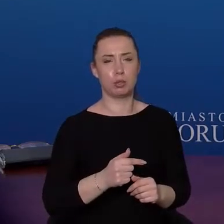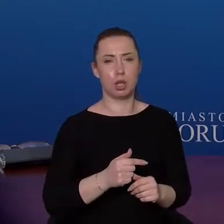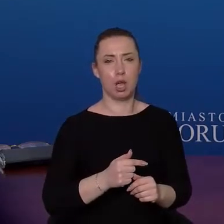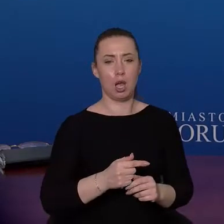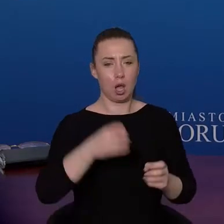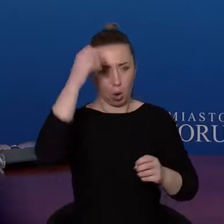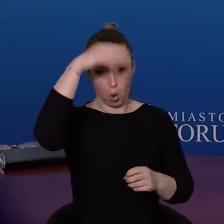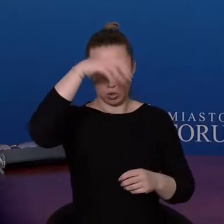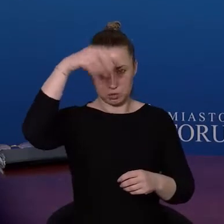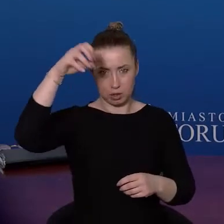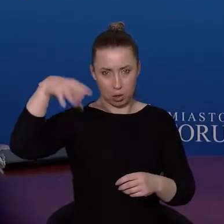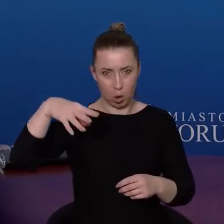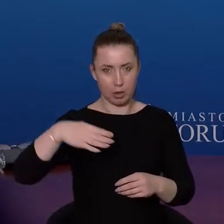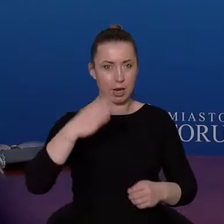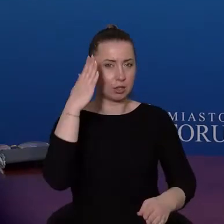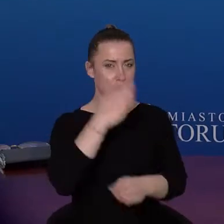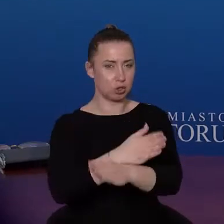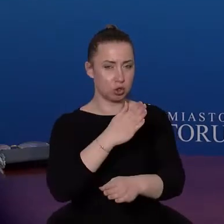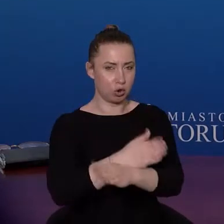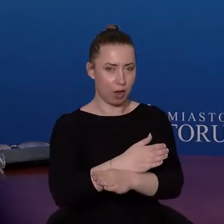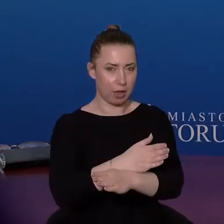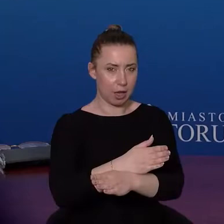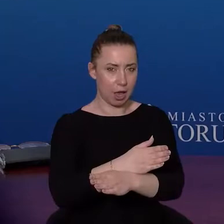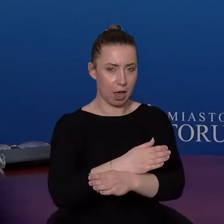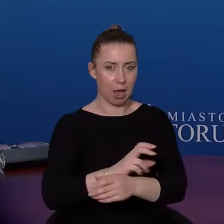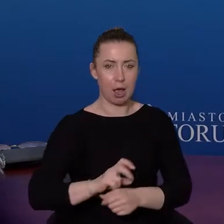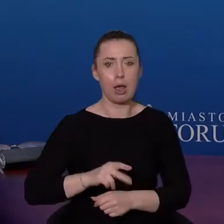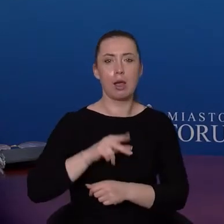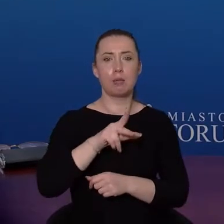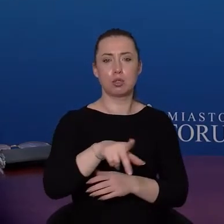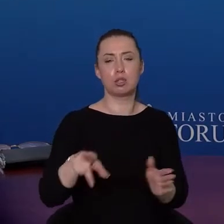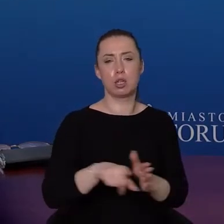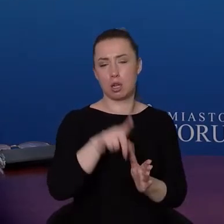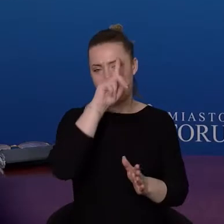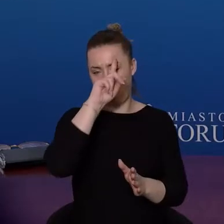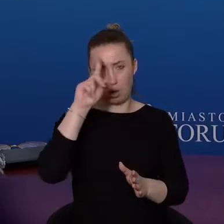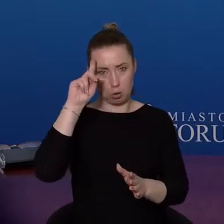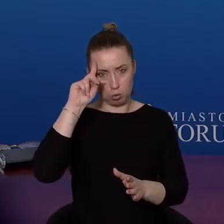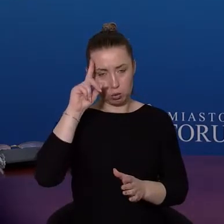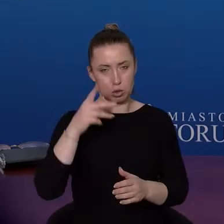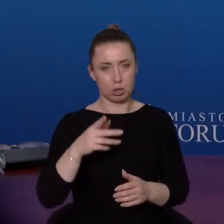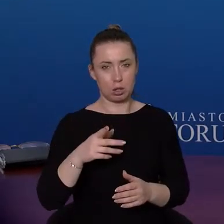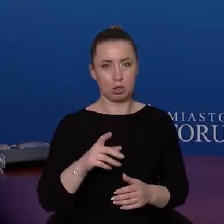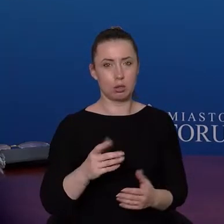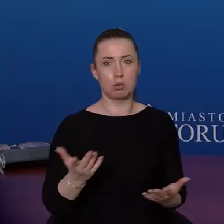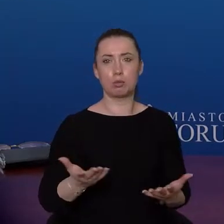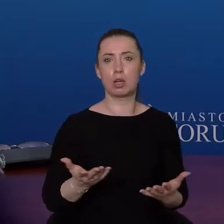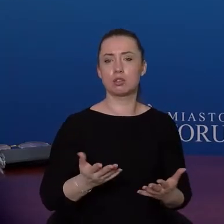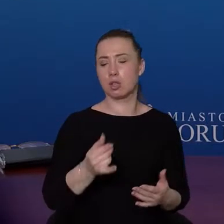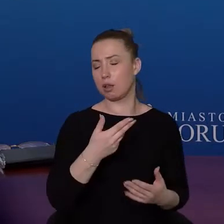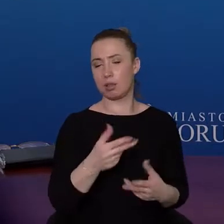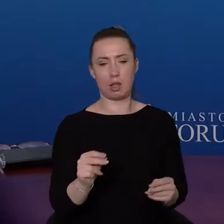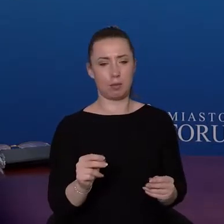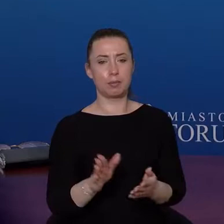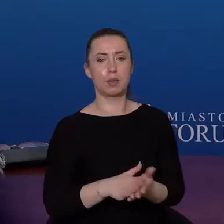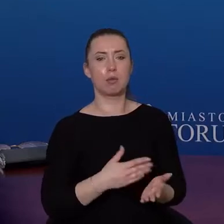dla rowerzystów, skrzyżowań. To są miejsca, które muszą być oświetlone. Za wyjątkiem takich miejsc, gdzie na